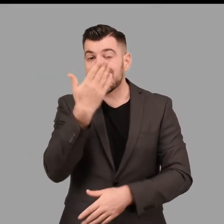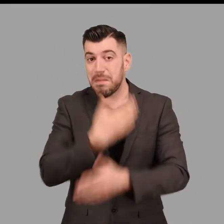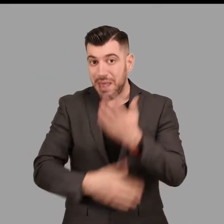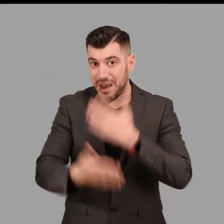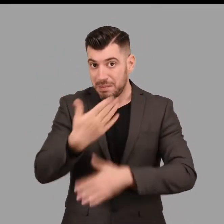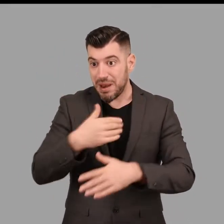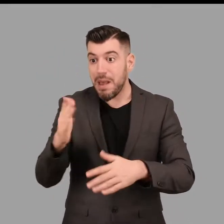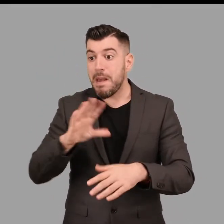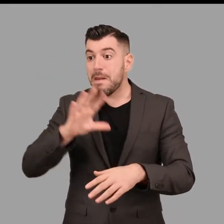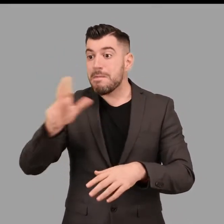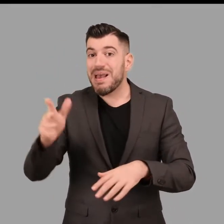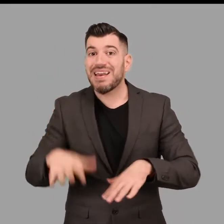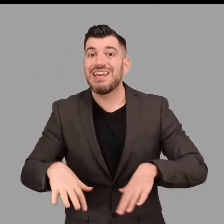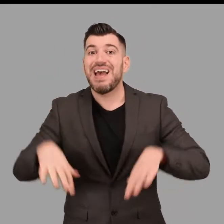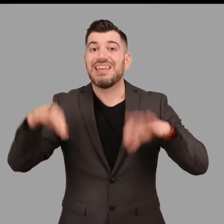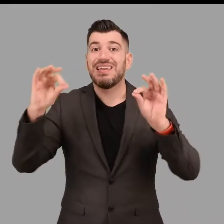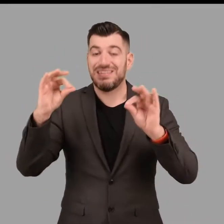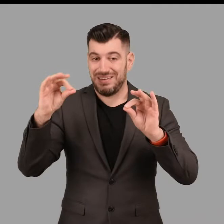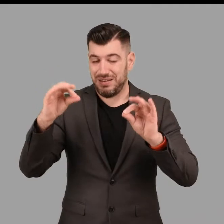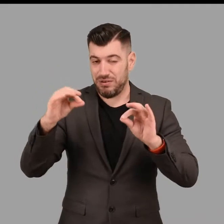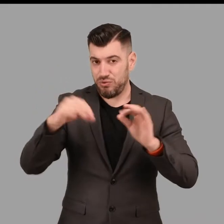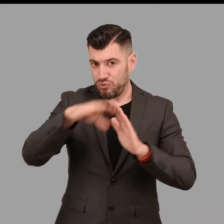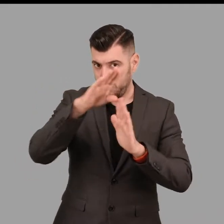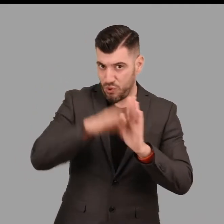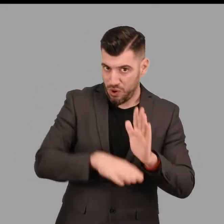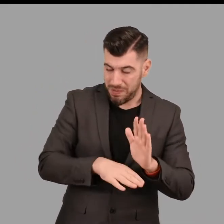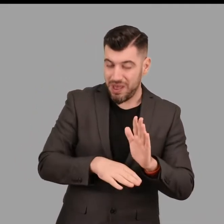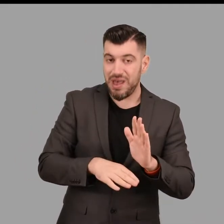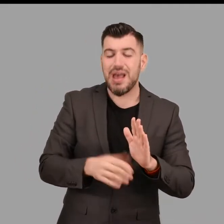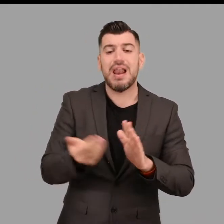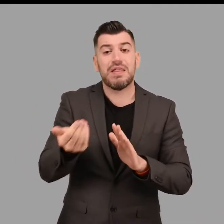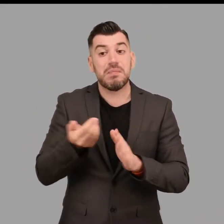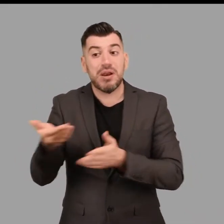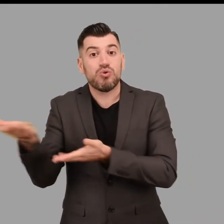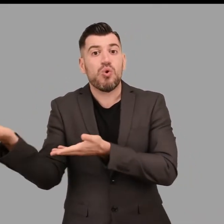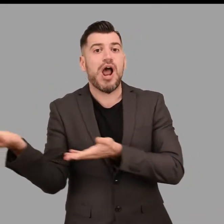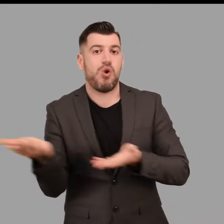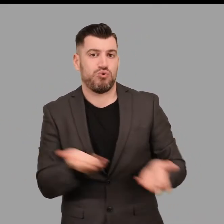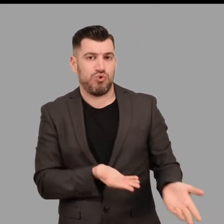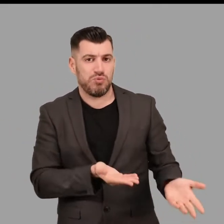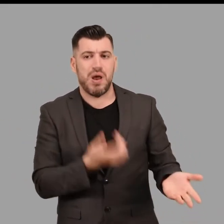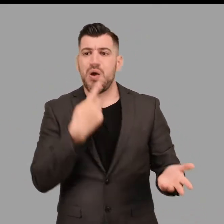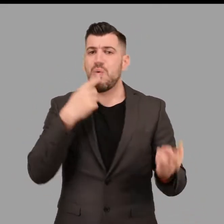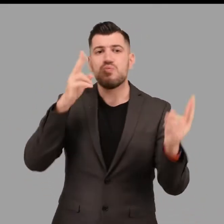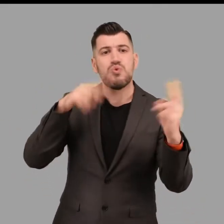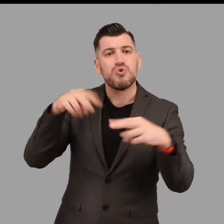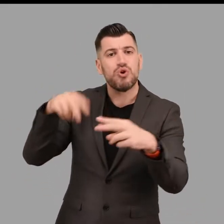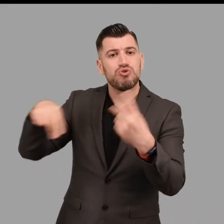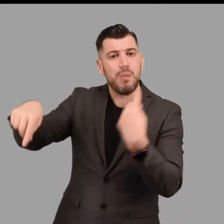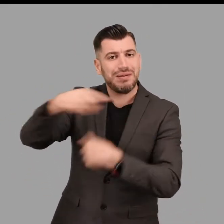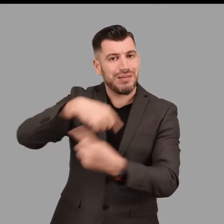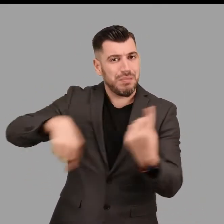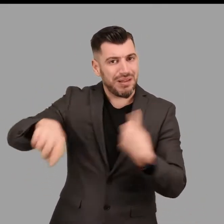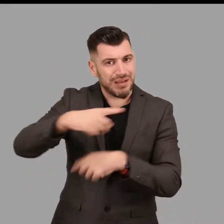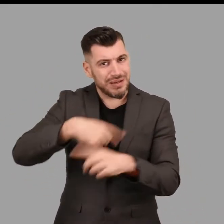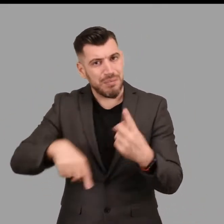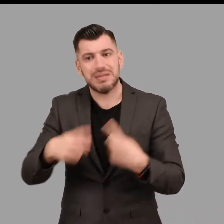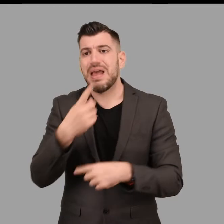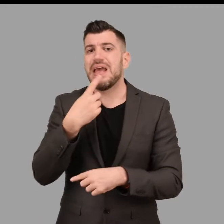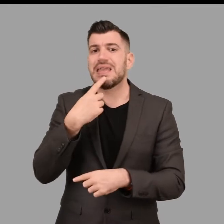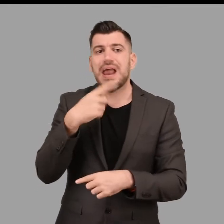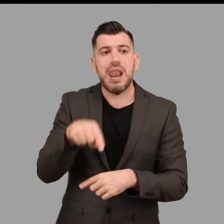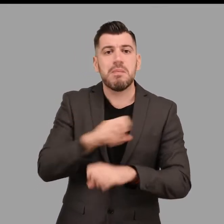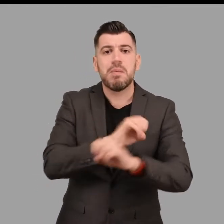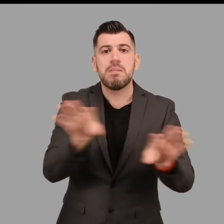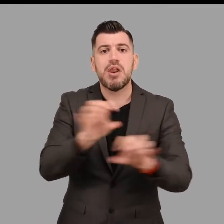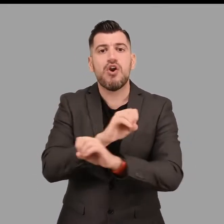εκάστατε προγράμματος, όταν δηλαδή αμέσως μετά το καλωσόρισμα γίνονται οι απαραίτητες συστάσεις και δίνονται βασικές πληροφορίες για το τι